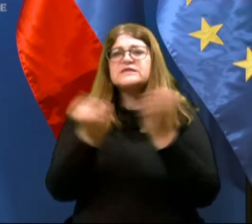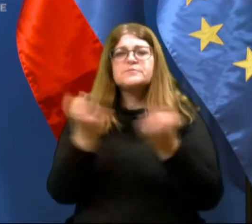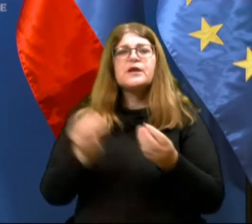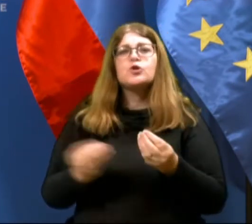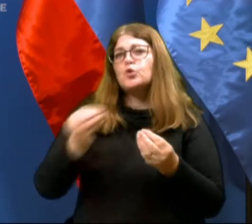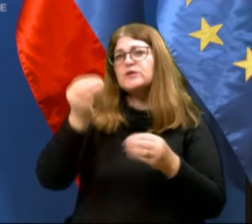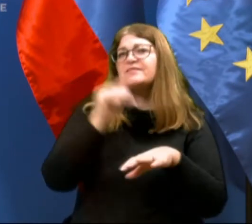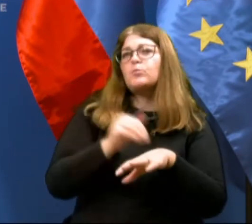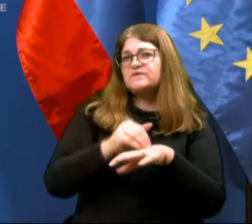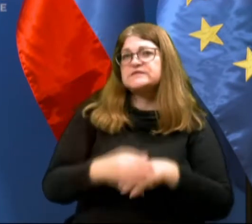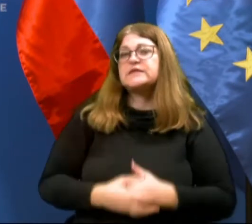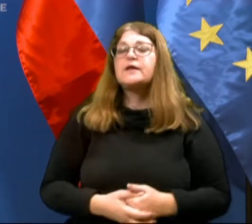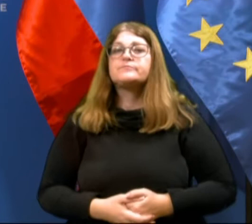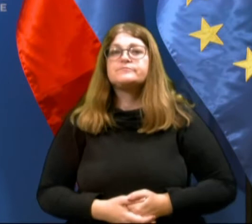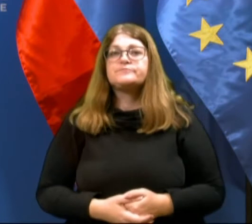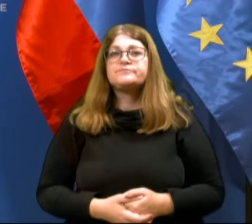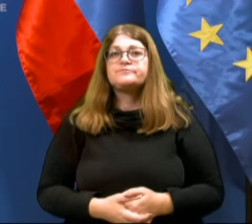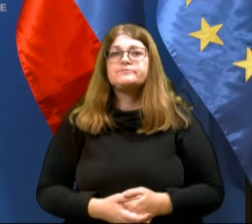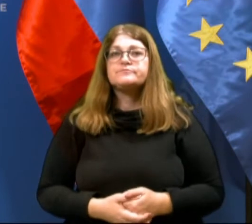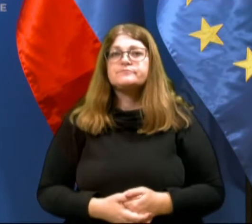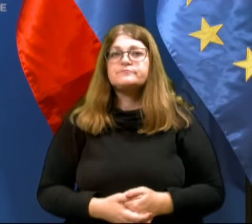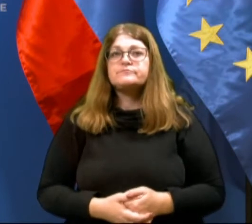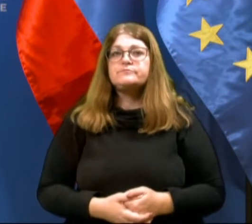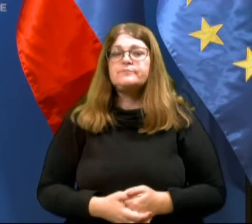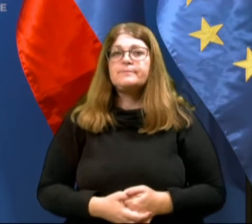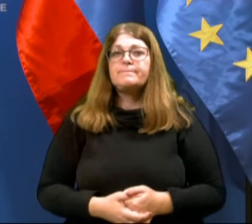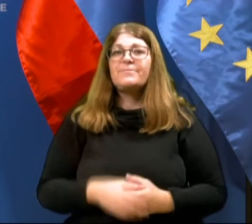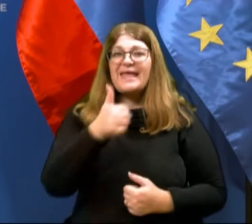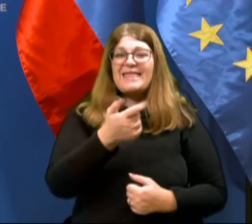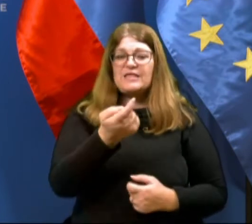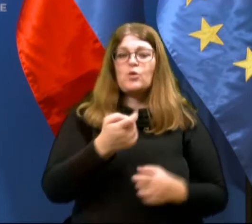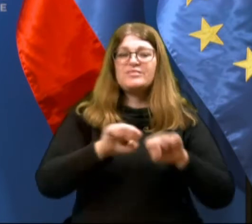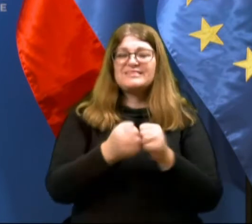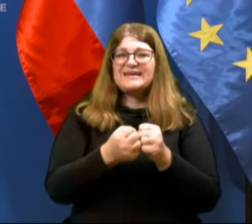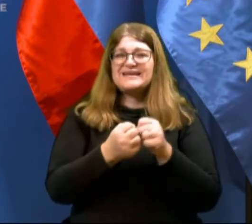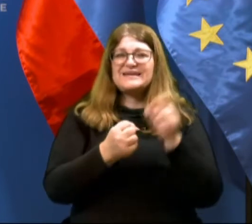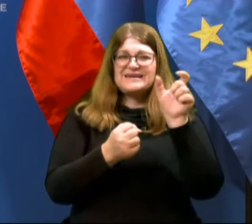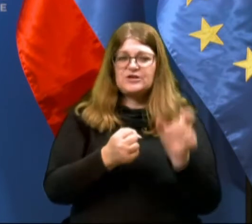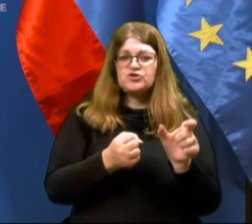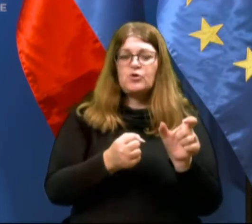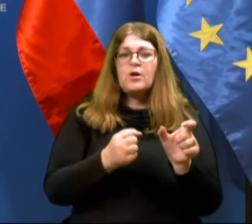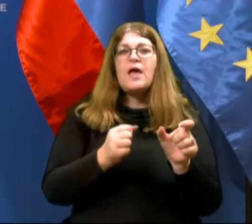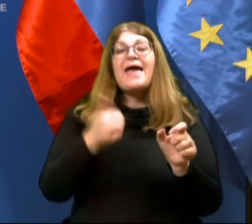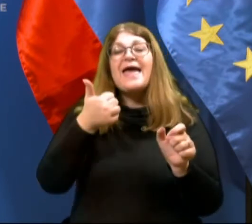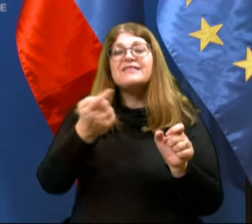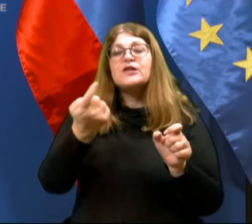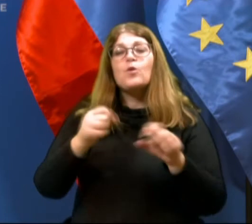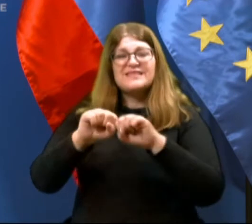dodatno obvestila. Ker je eden od kršiteljev, oziroma ker ni eden od